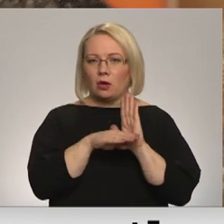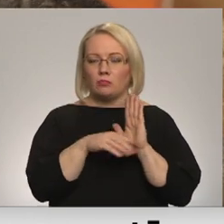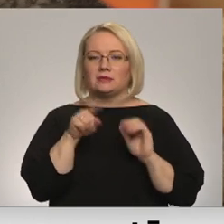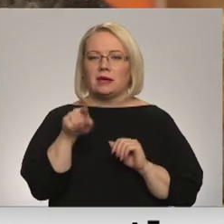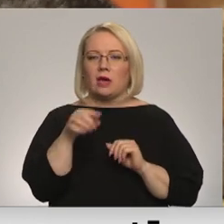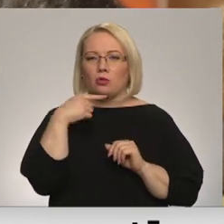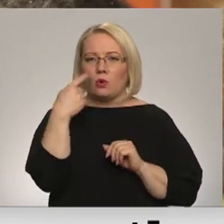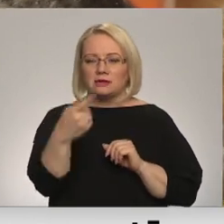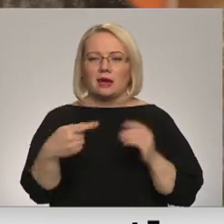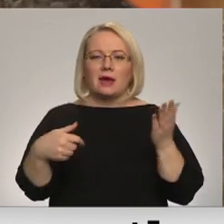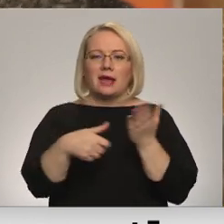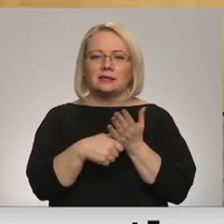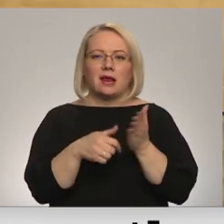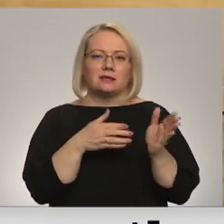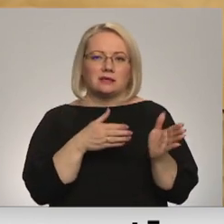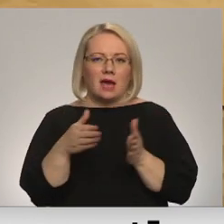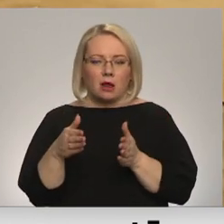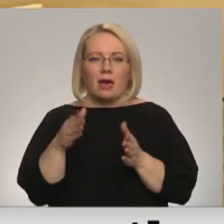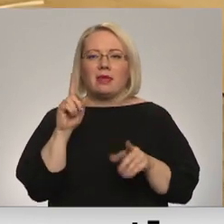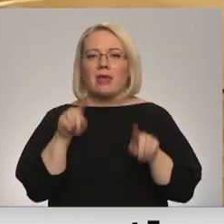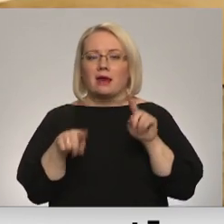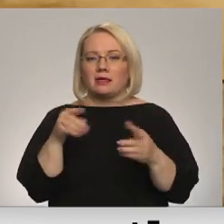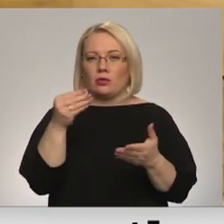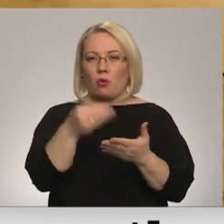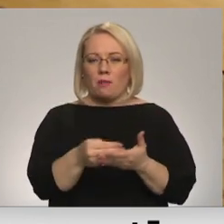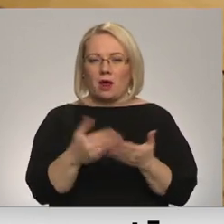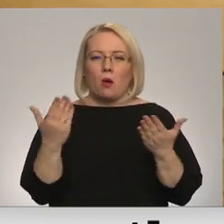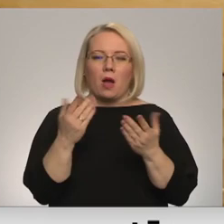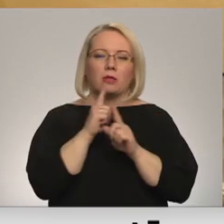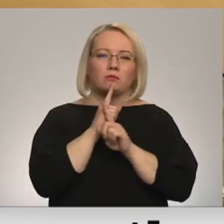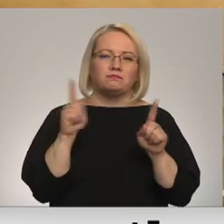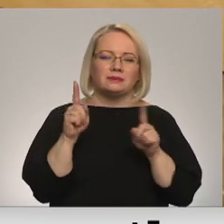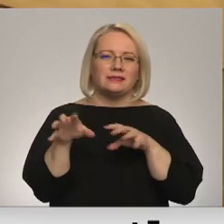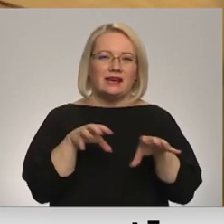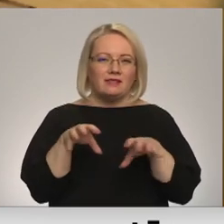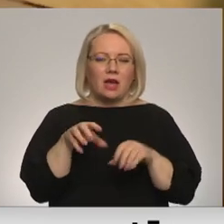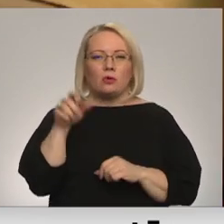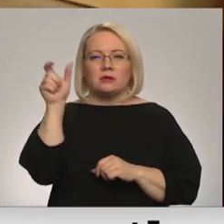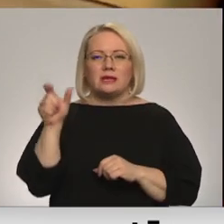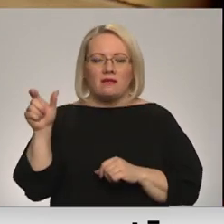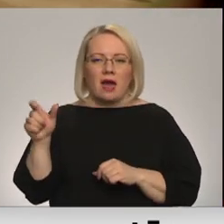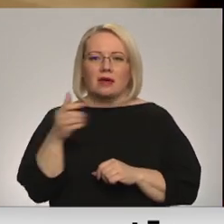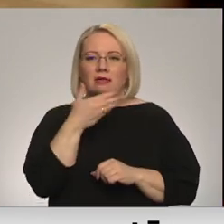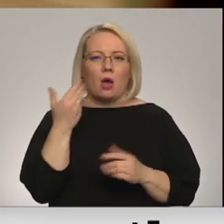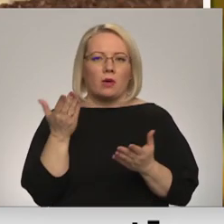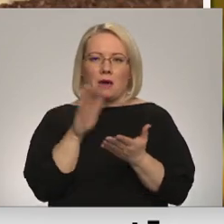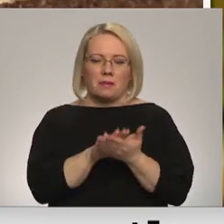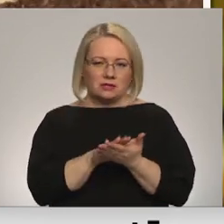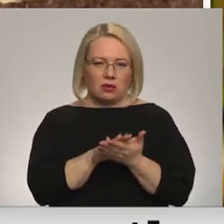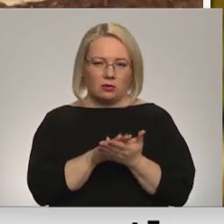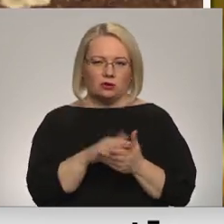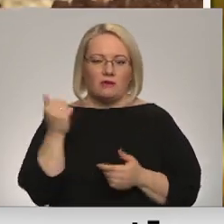nosaka arī reģistrācijas kārtību. Nereti iegādājoties kādu eksotisku dzīvnieku, cilvēki ir tiem nav iepazinušies. Mēs